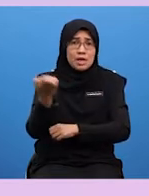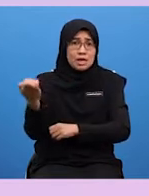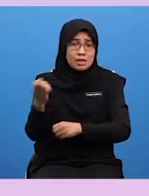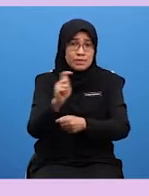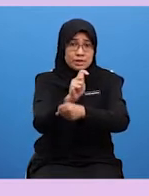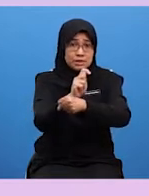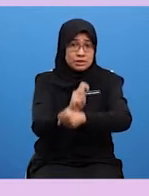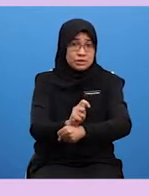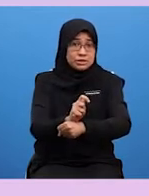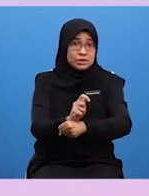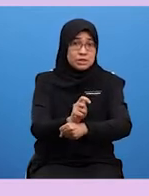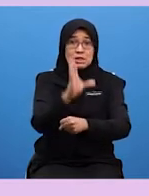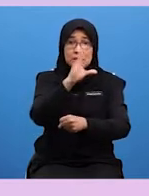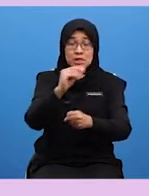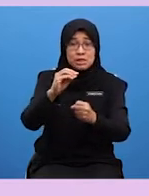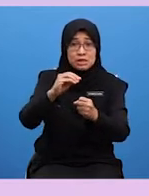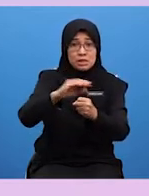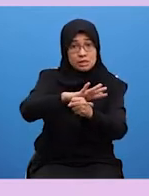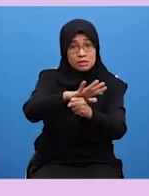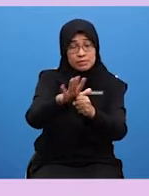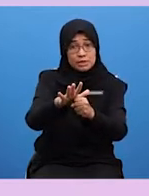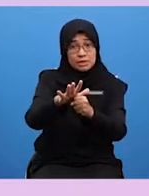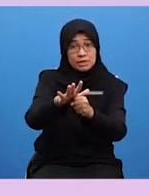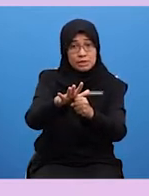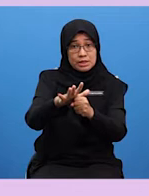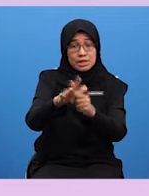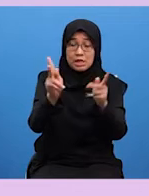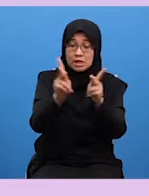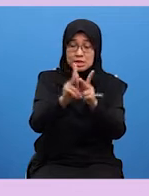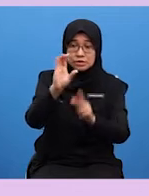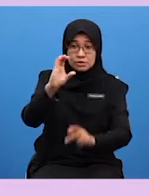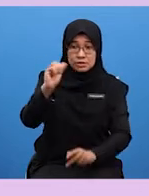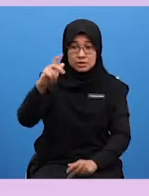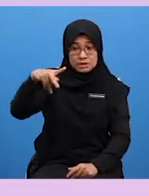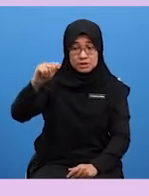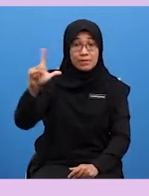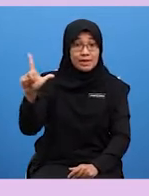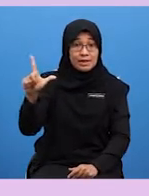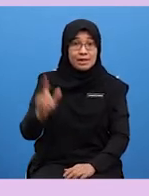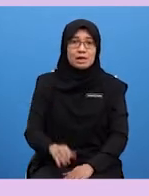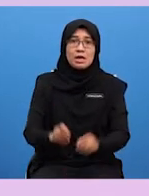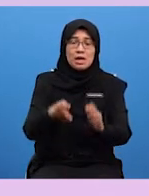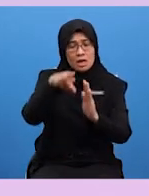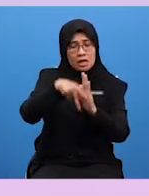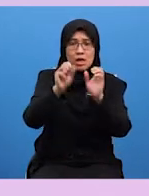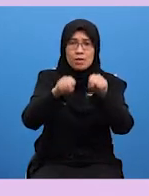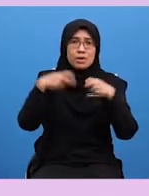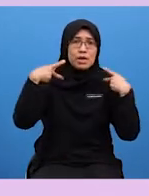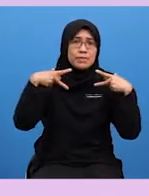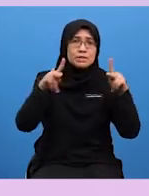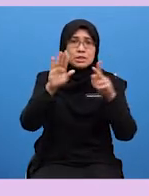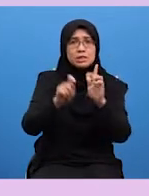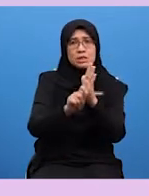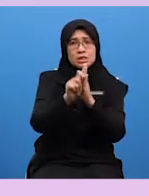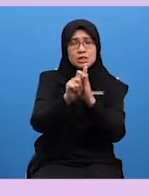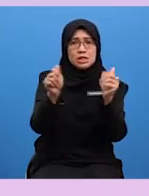elemen tradisional dan produk kasut capal tempatan Kedua, keboleh pasaran yang tinggi dengan